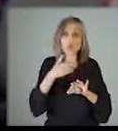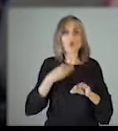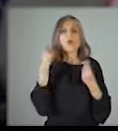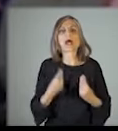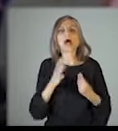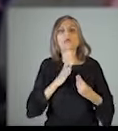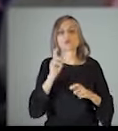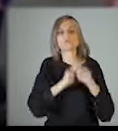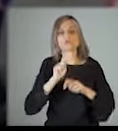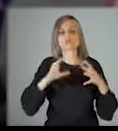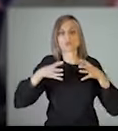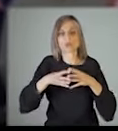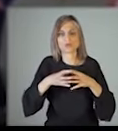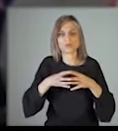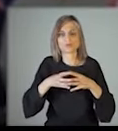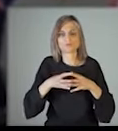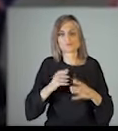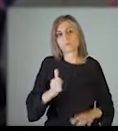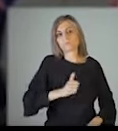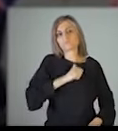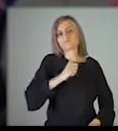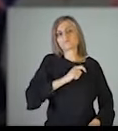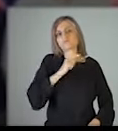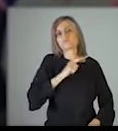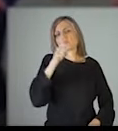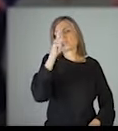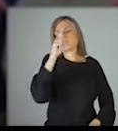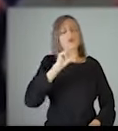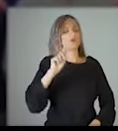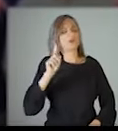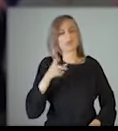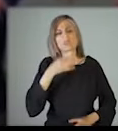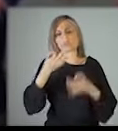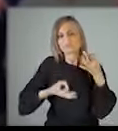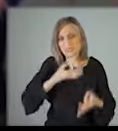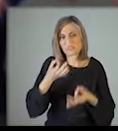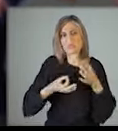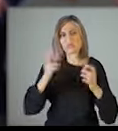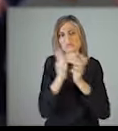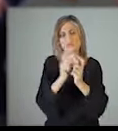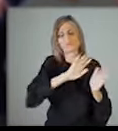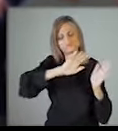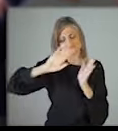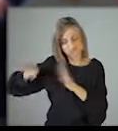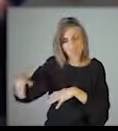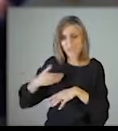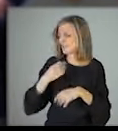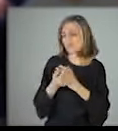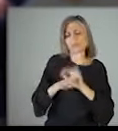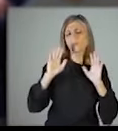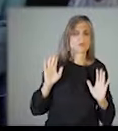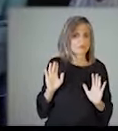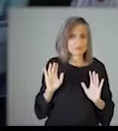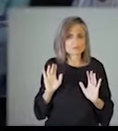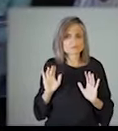Οι γεμονισμοί, οι αλαζονικές συμπεριφορές και τα διχαστικά κηρύγματα ανήκουν στο παρελθόν και δεν μας